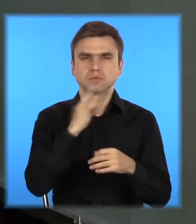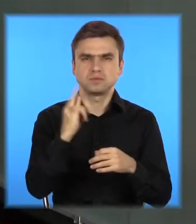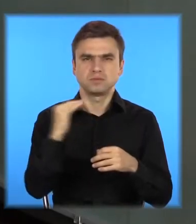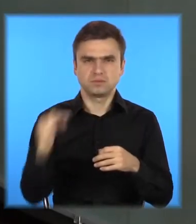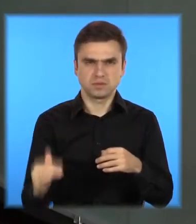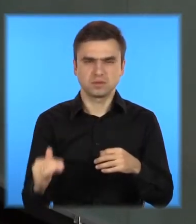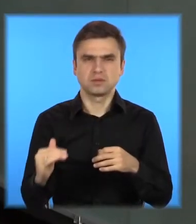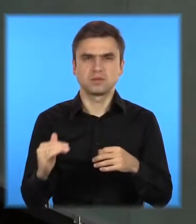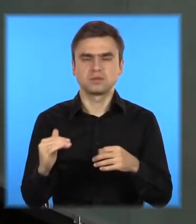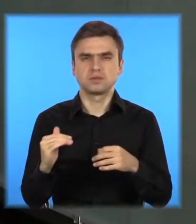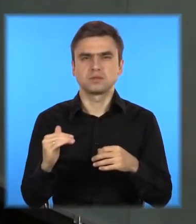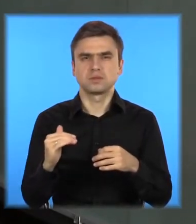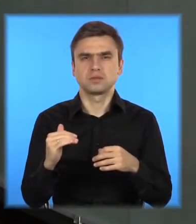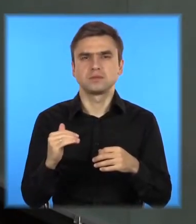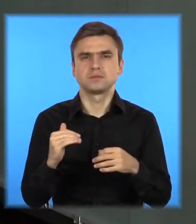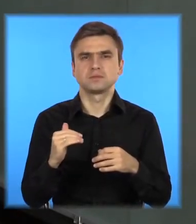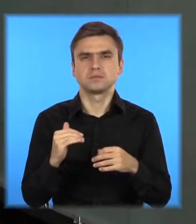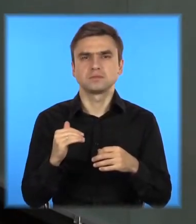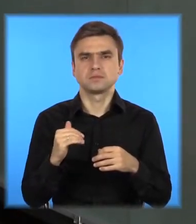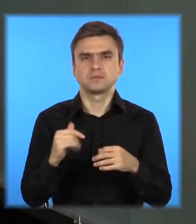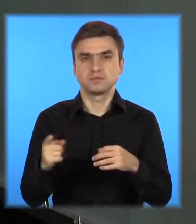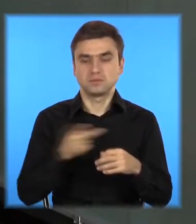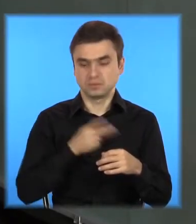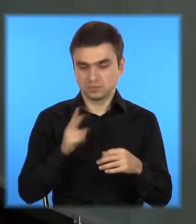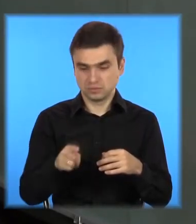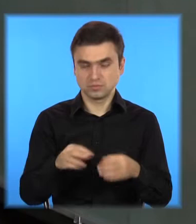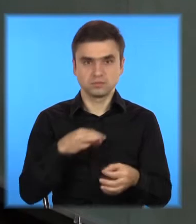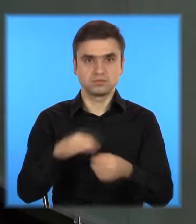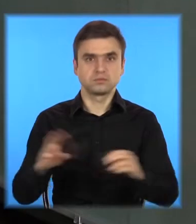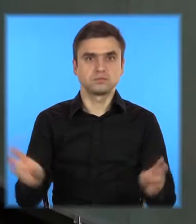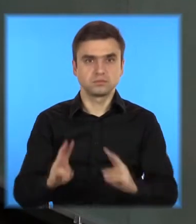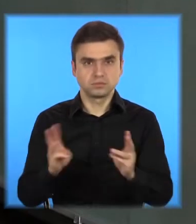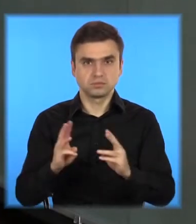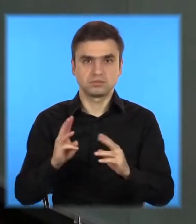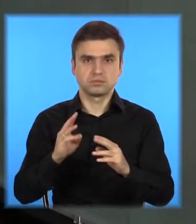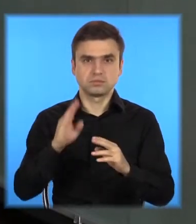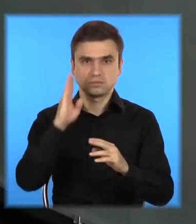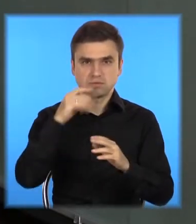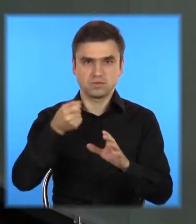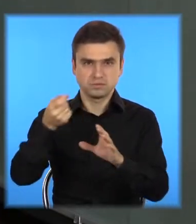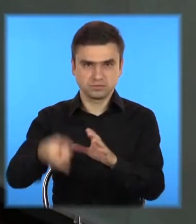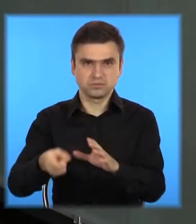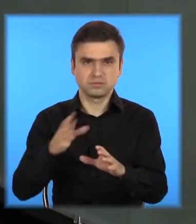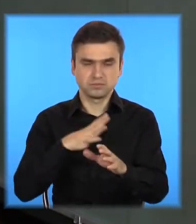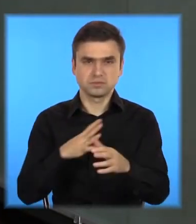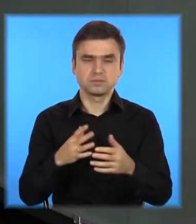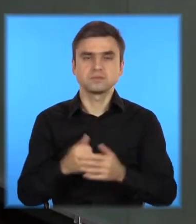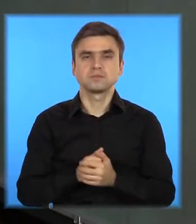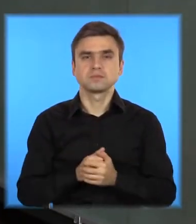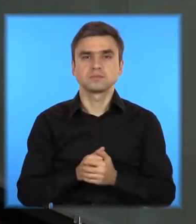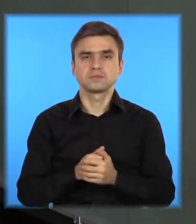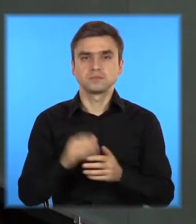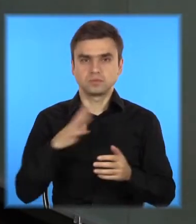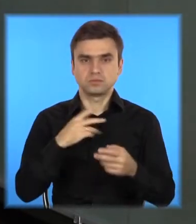тіло яке було спалено. Справу призначили до судового розгляду у відкритому судовому засіданні,